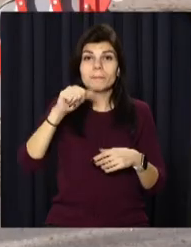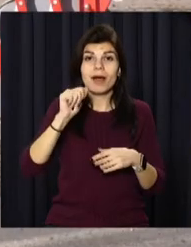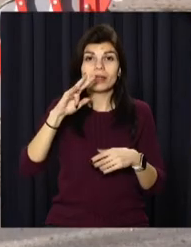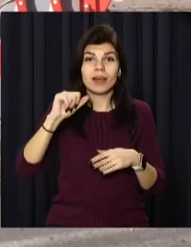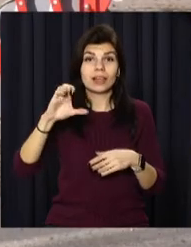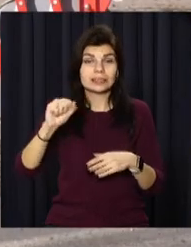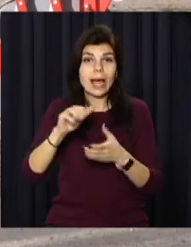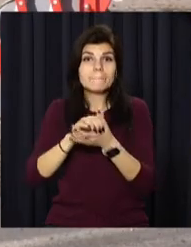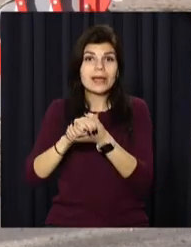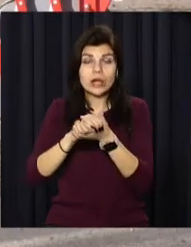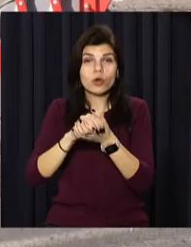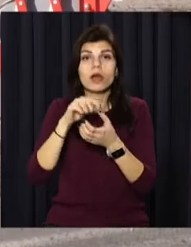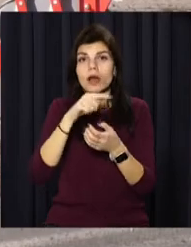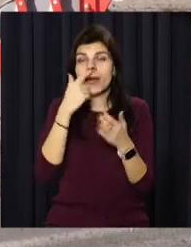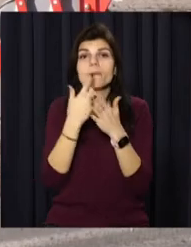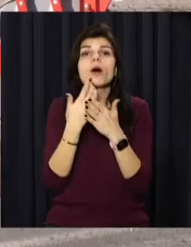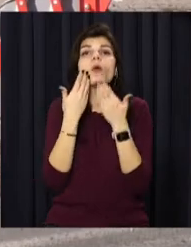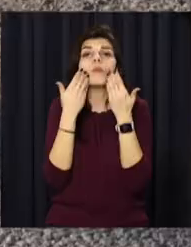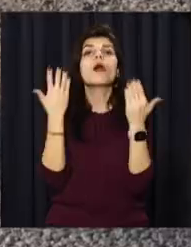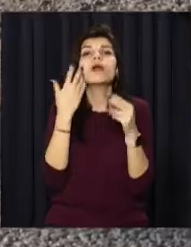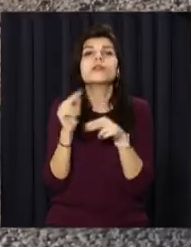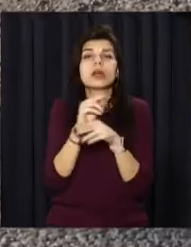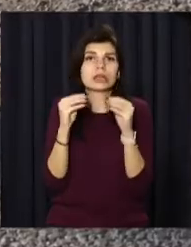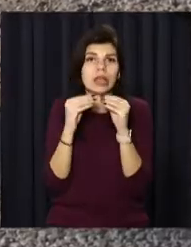Мирного ремонтували майже 10 років тому.